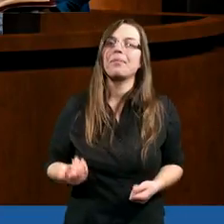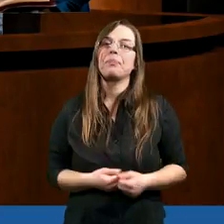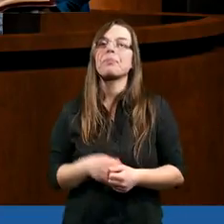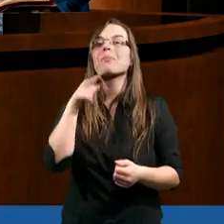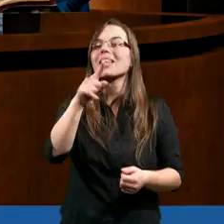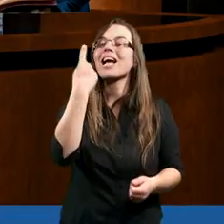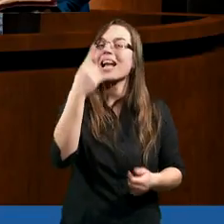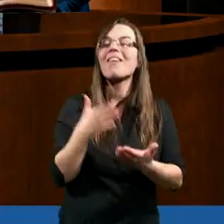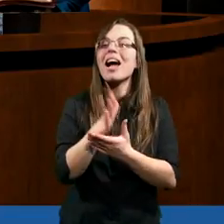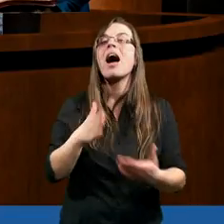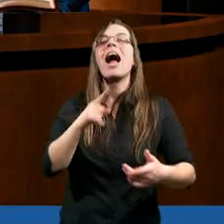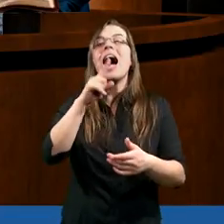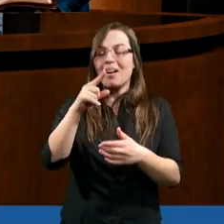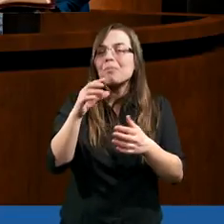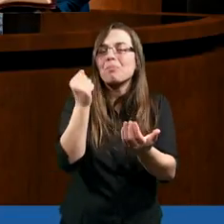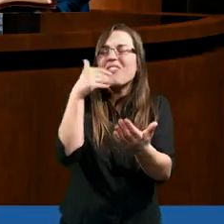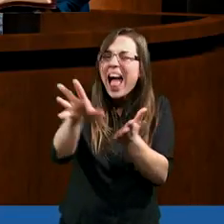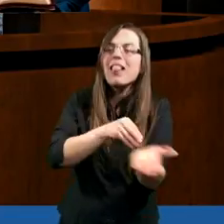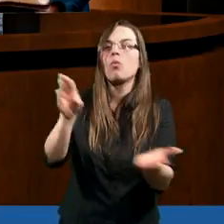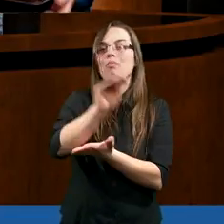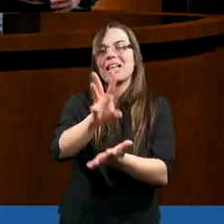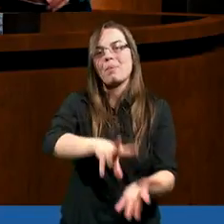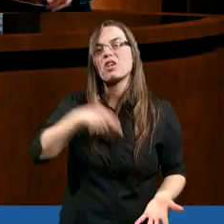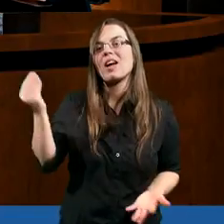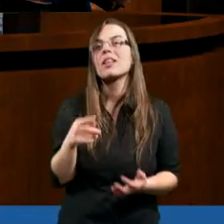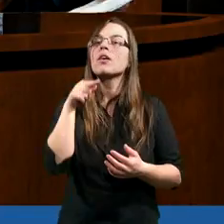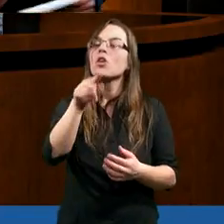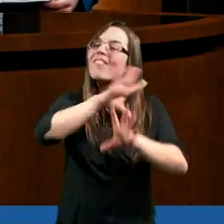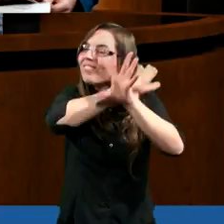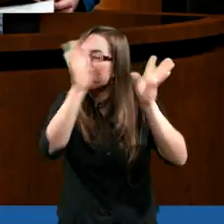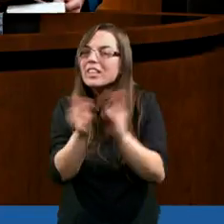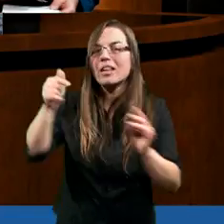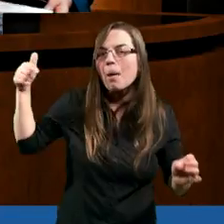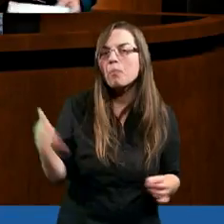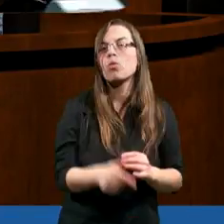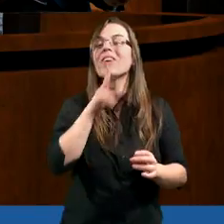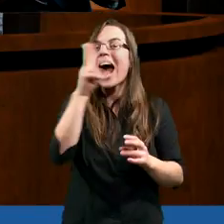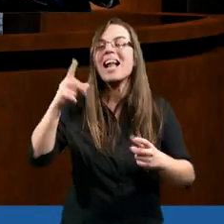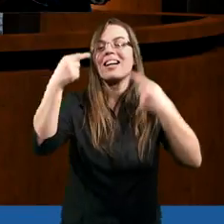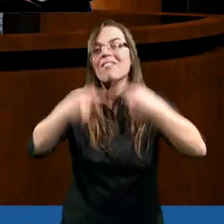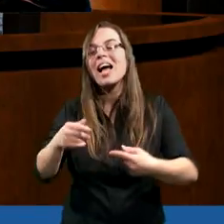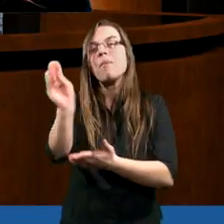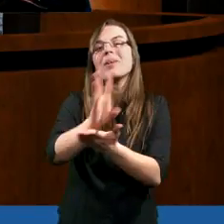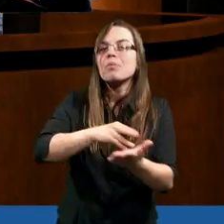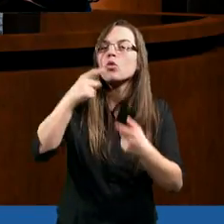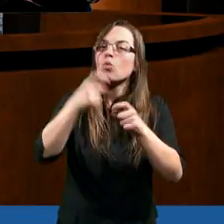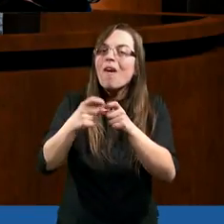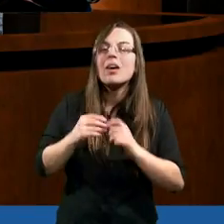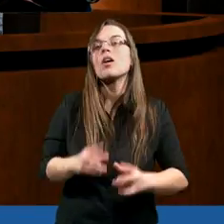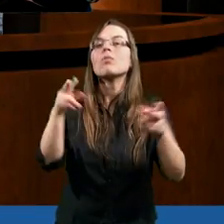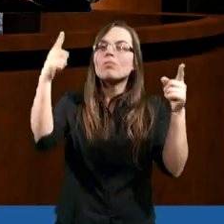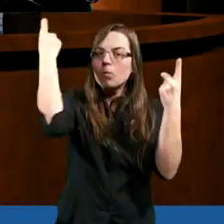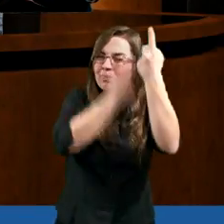definiowana przez Pismo Święte. Co też nie znaczy, że wszyscy musimy każdy wiersz i każde słowo Pisma Świętego